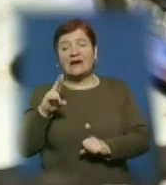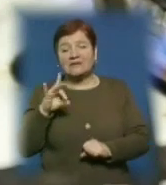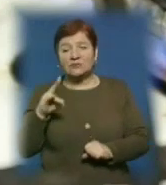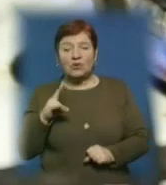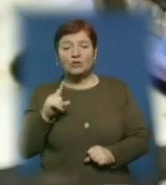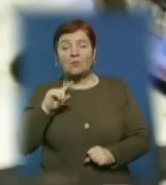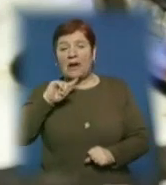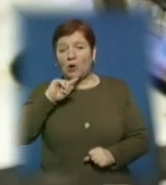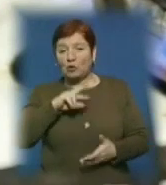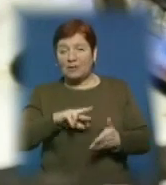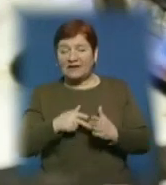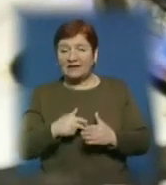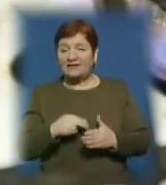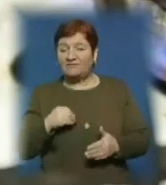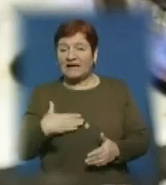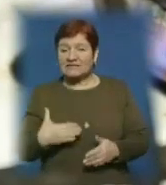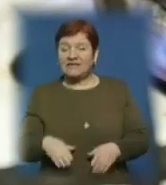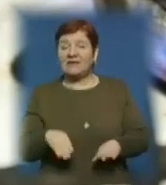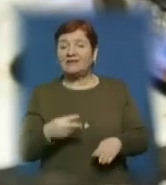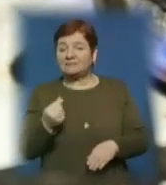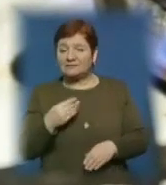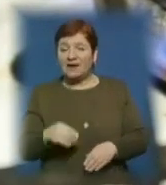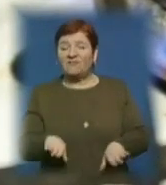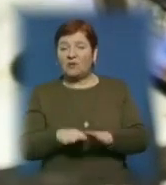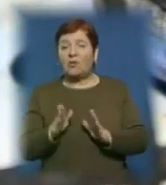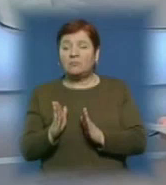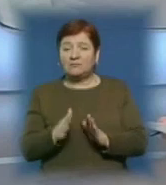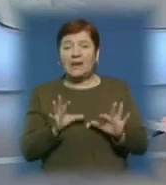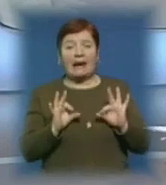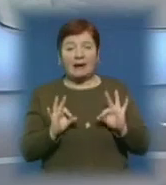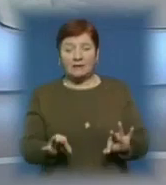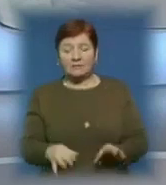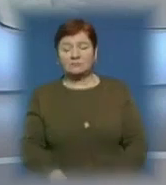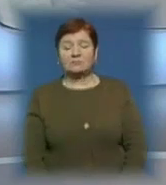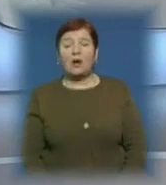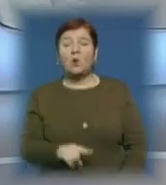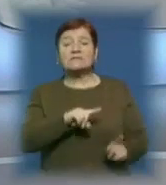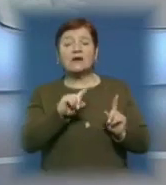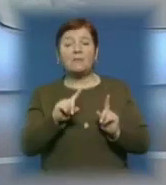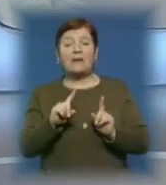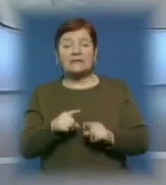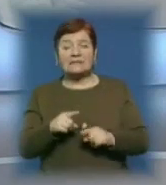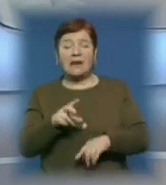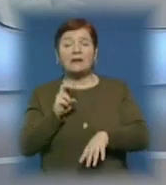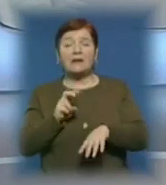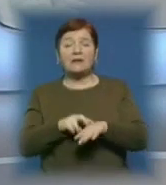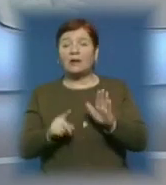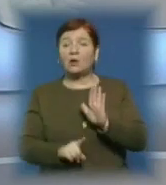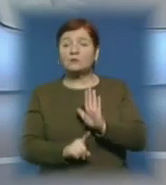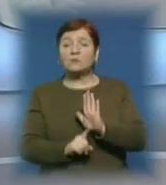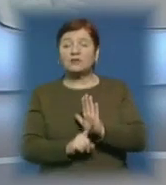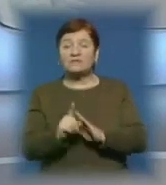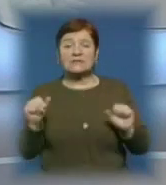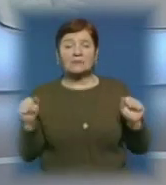власні кошти за рахунок держави, у такому випадку – реально. У закарпатських лікарів розпочався